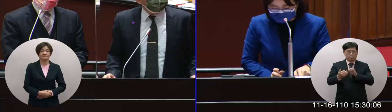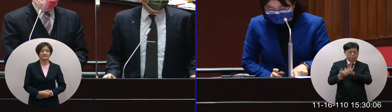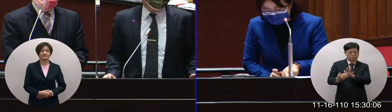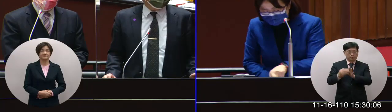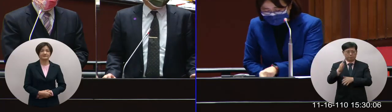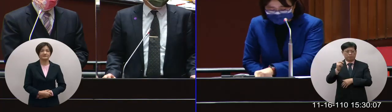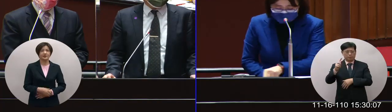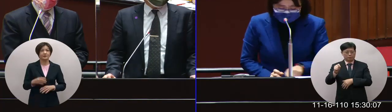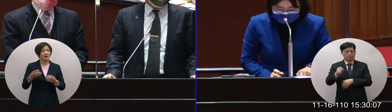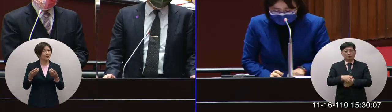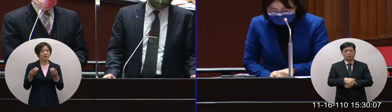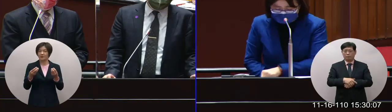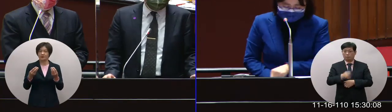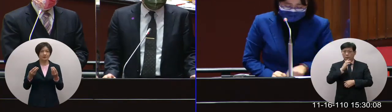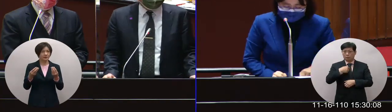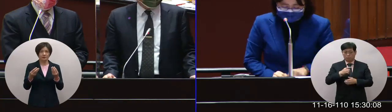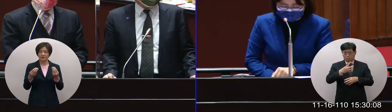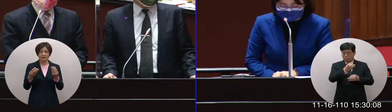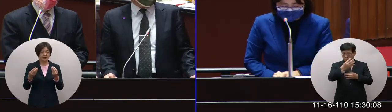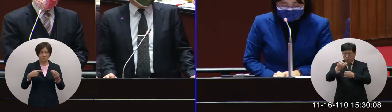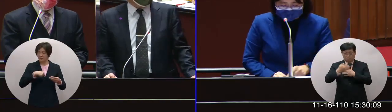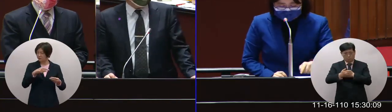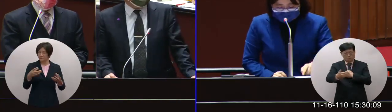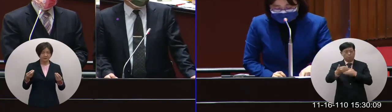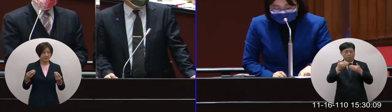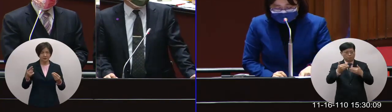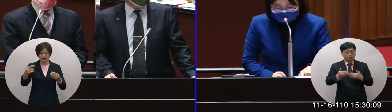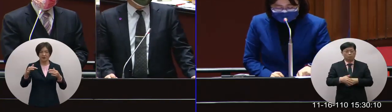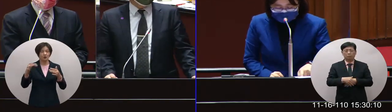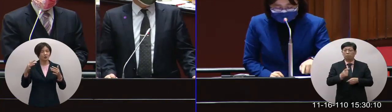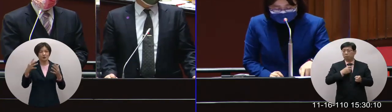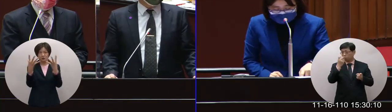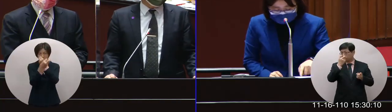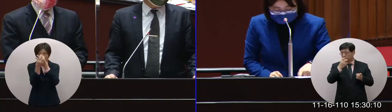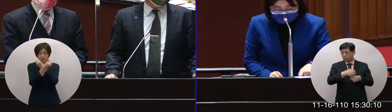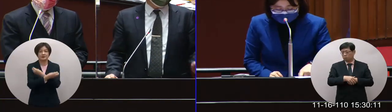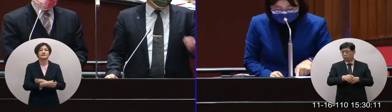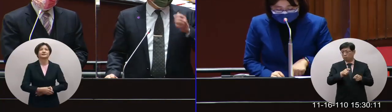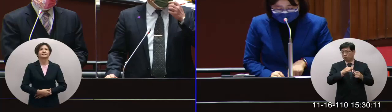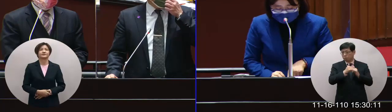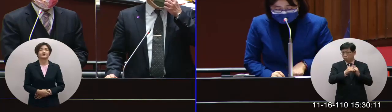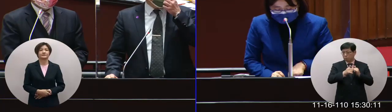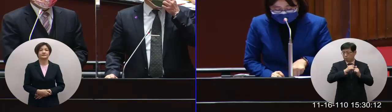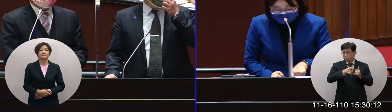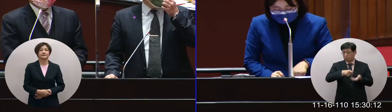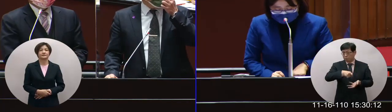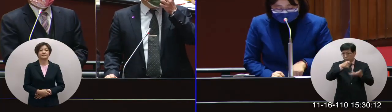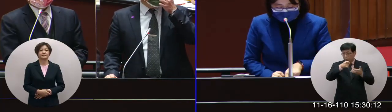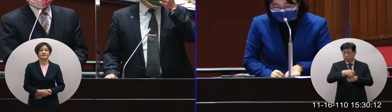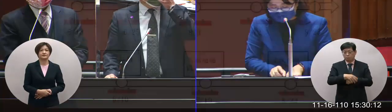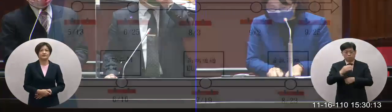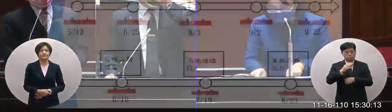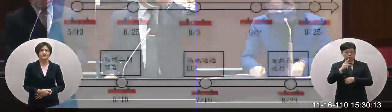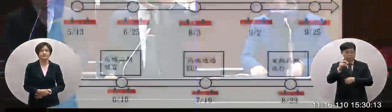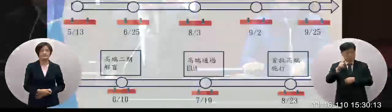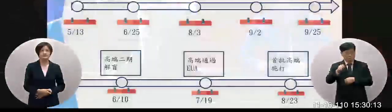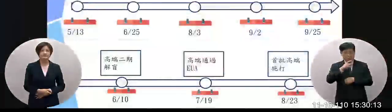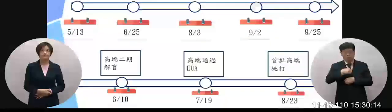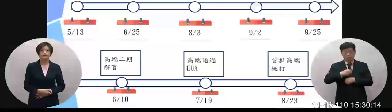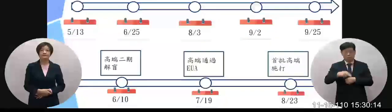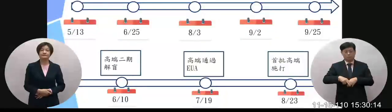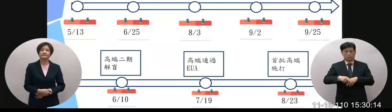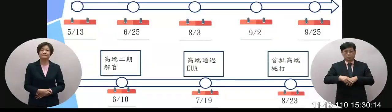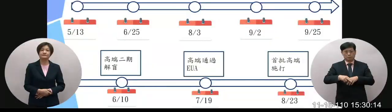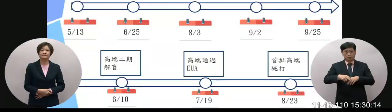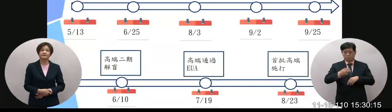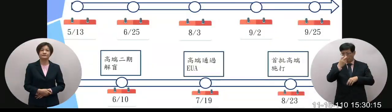但是你看我們從時辰上來看喔你看看喔民間提案盜財高端解盲整個你去